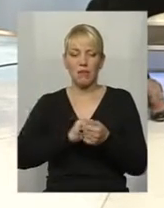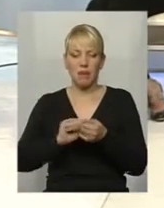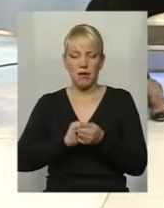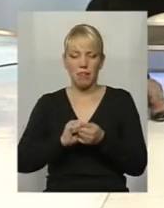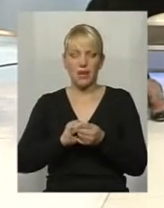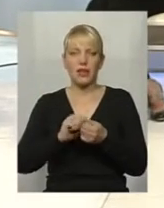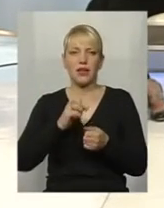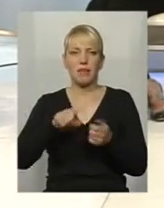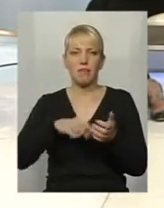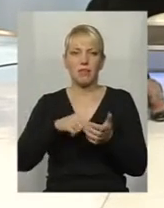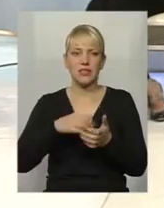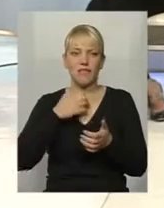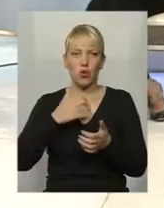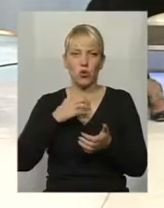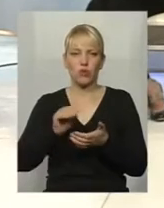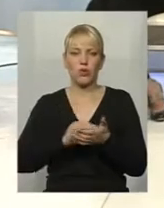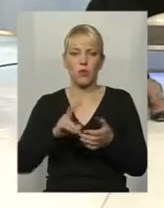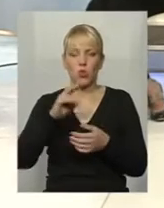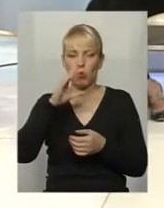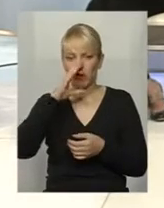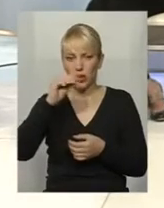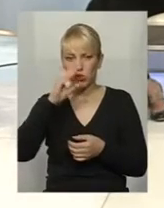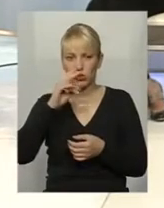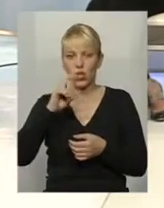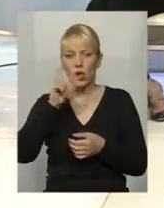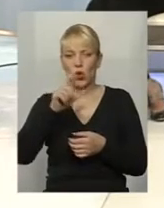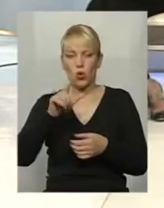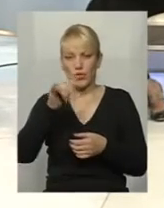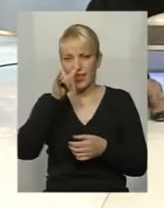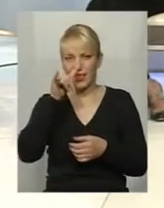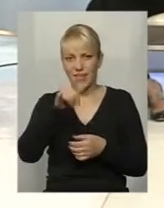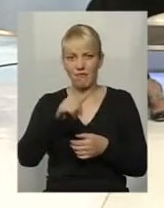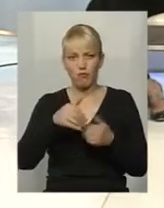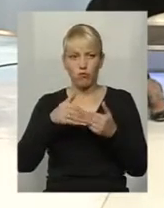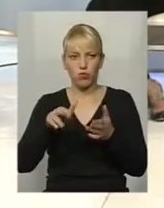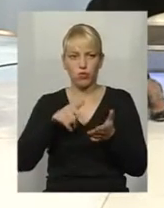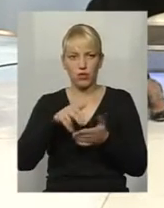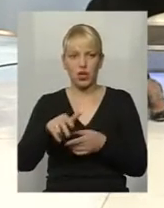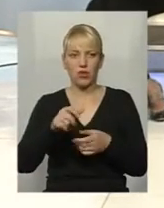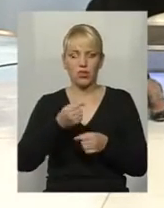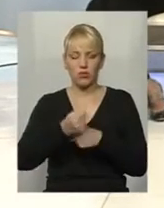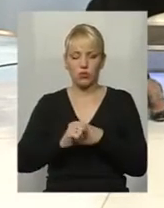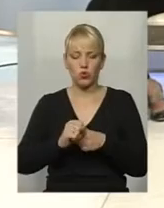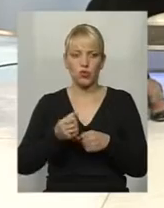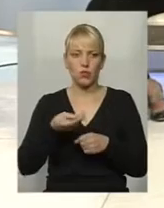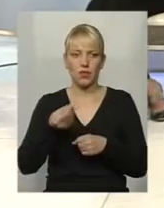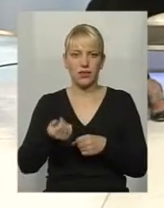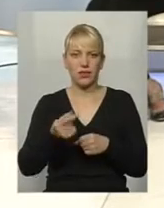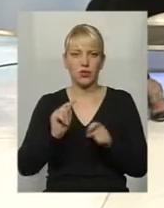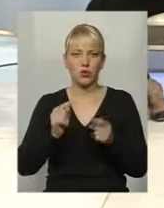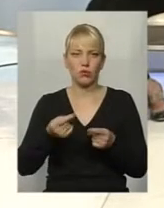писав, але маршрутки людей не впускають, змушують платити і так далі. Тому